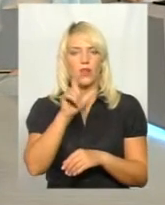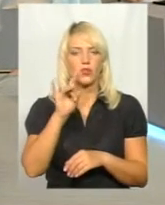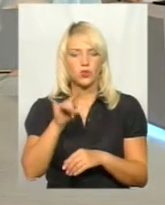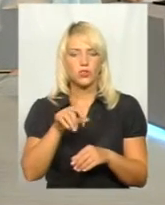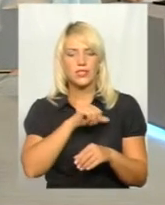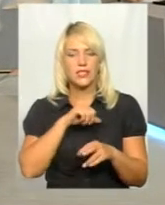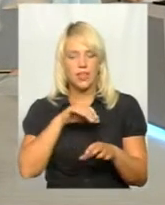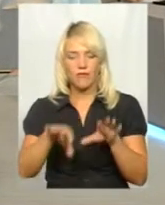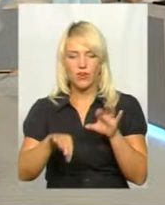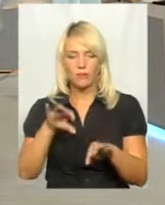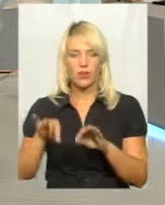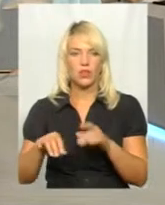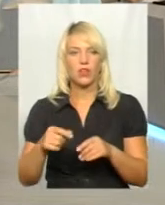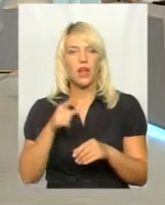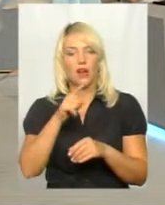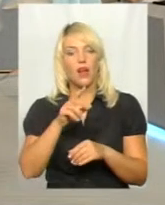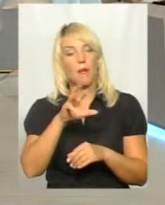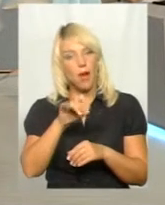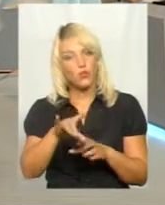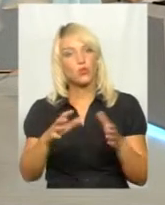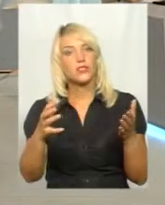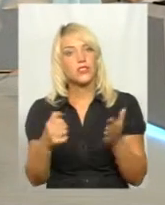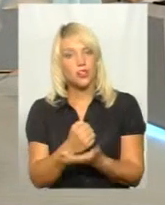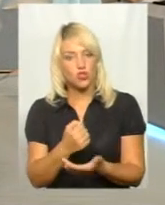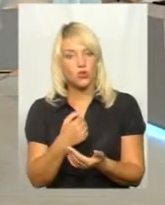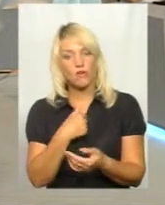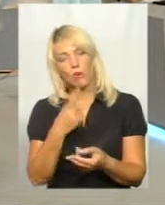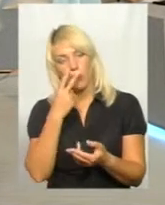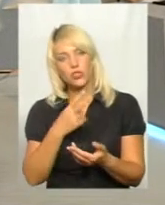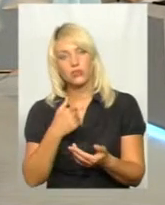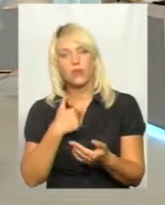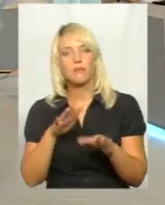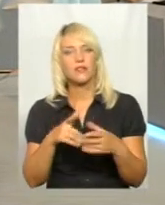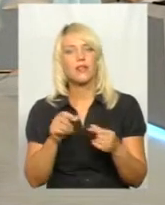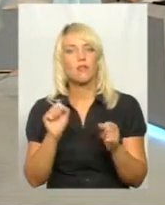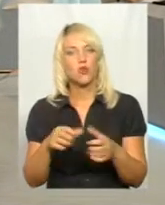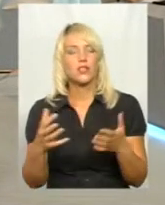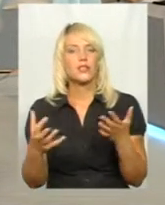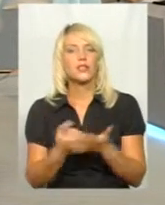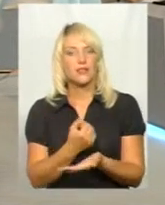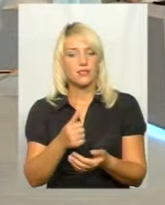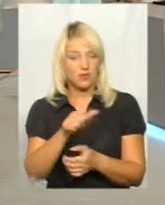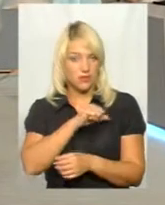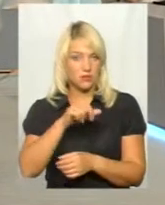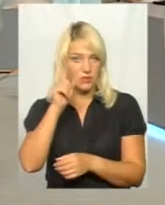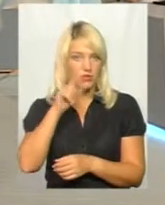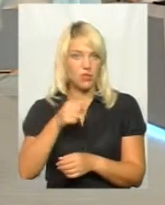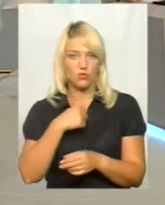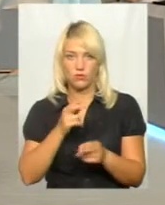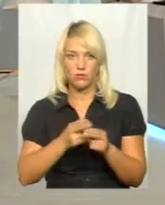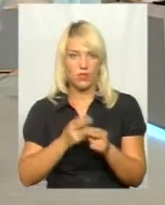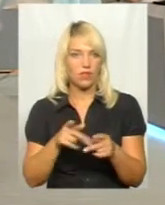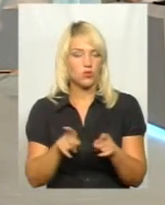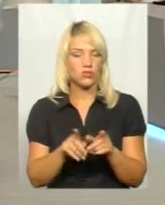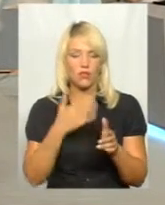А скажіть мені ці місця, де можна це знайти зараз. Ви ж самі знаєте, що в нас так в таких